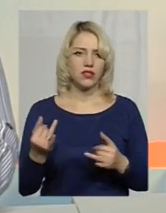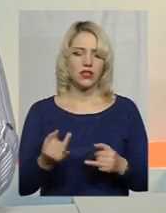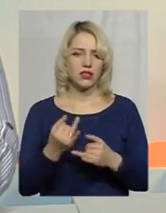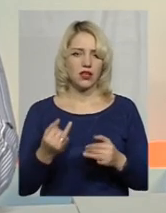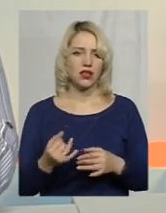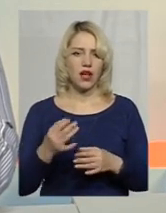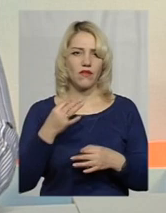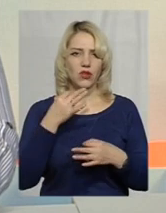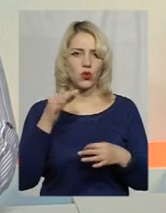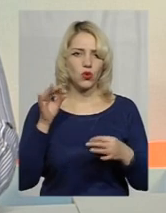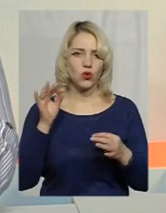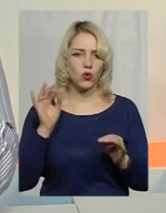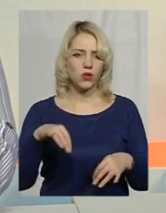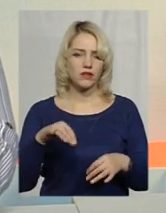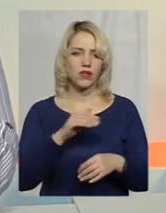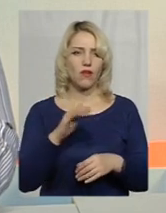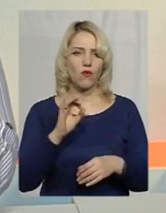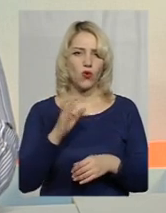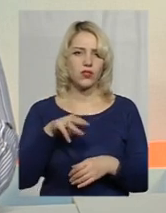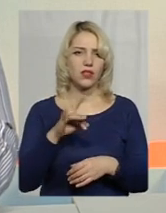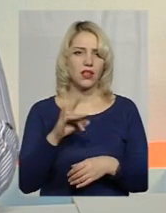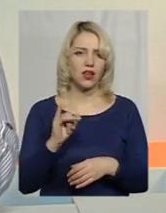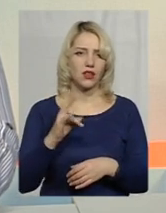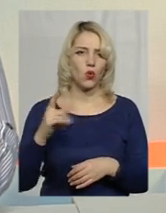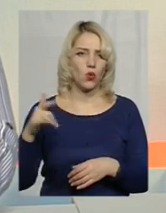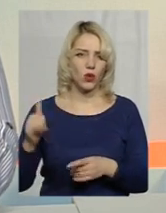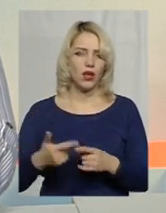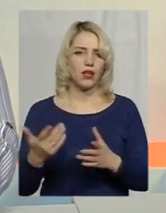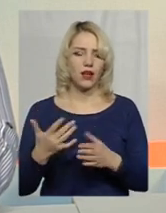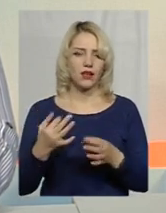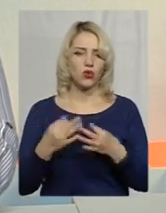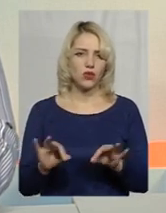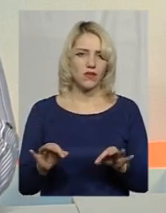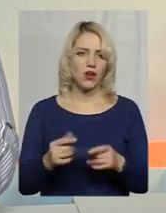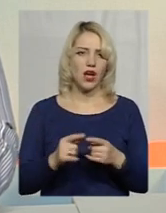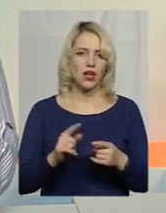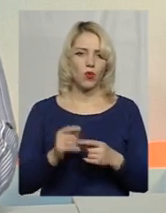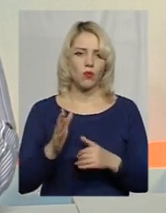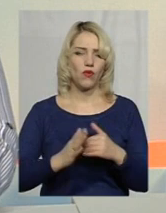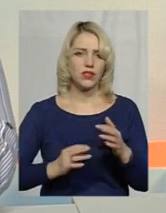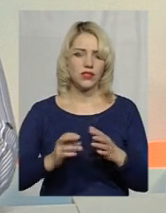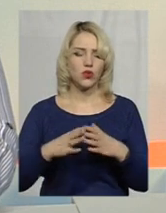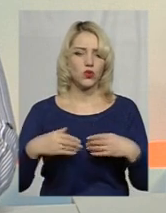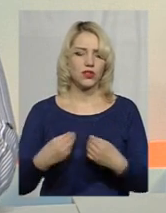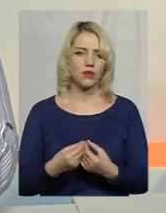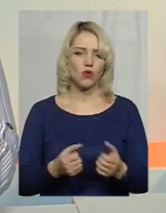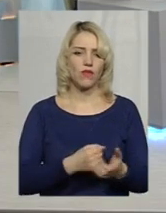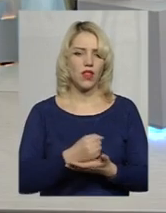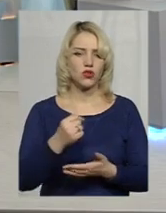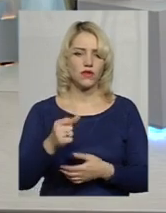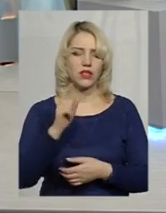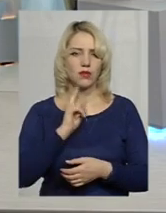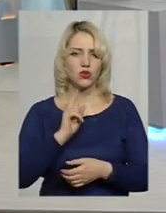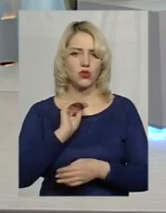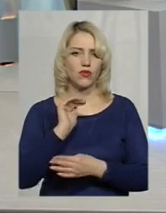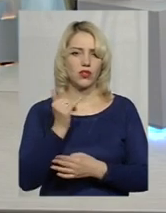досвід фостерінгу, який якрази дозволяє в професійну сім'ю влаштувати тимчасову дитину